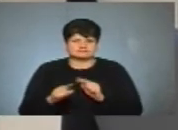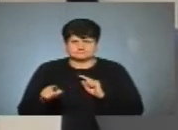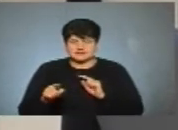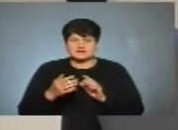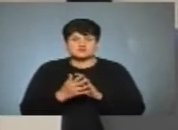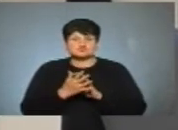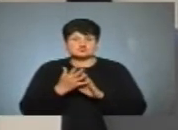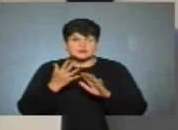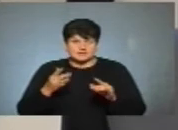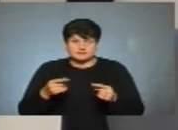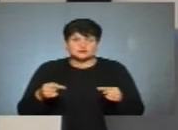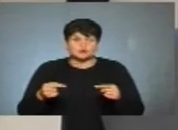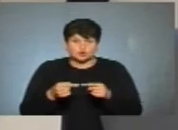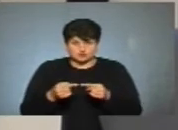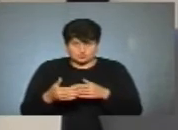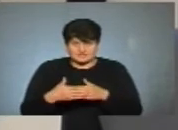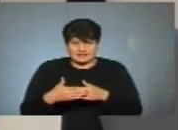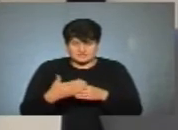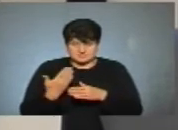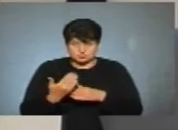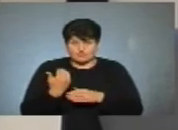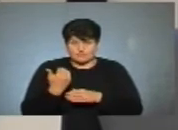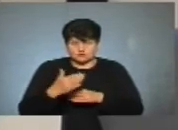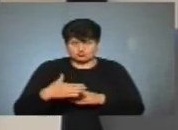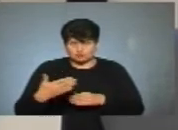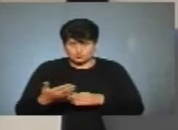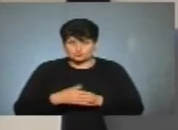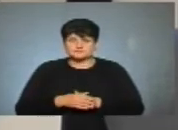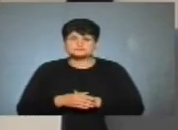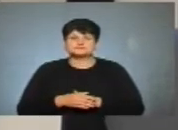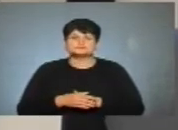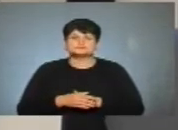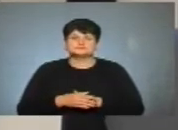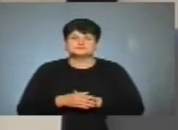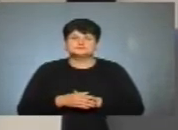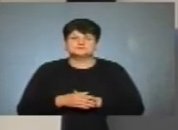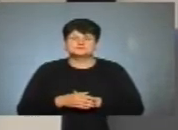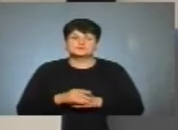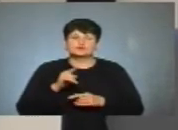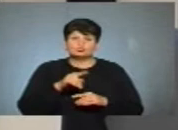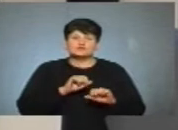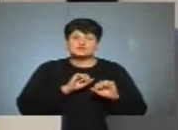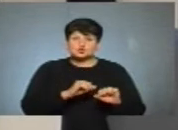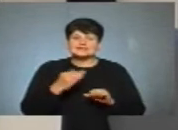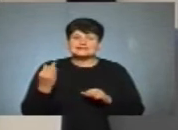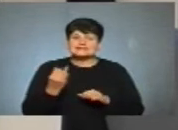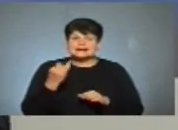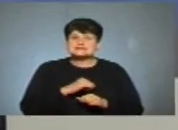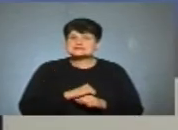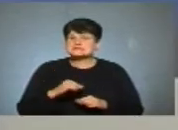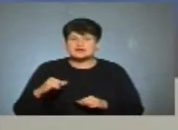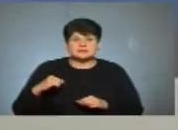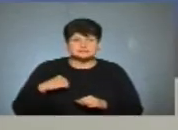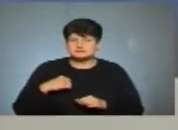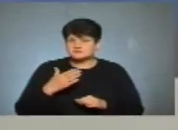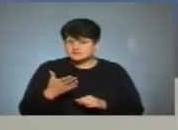думаю, черга точно би наблизилась у вашу сторону. Тому відстоюйте інтереси, як самостійно, так